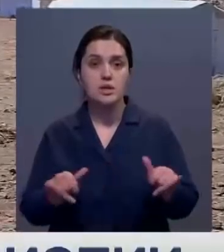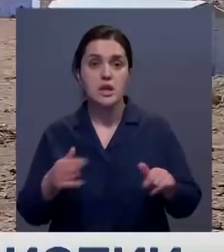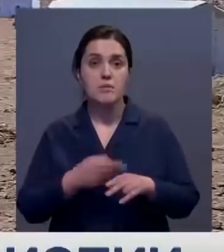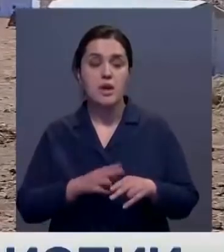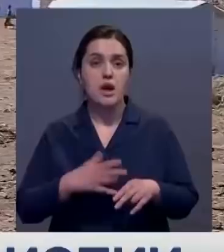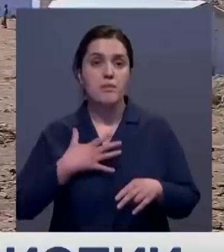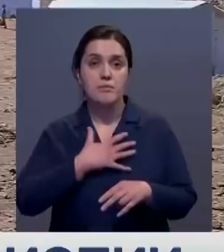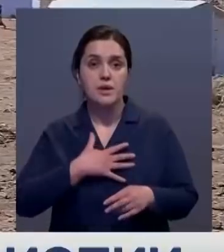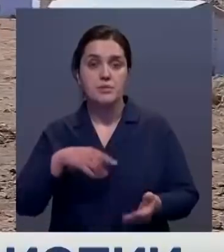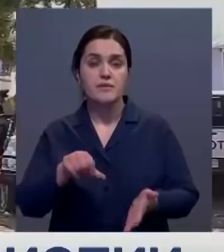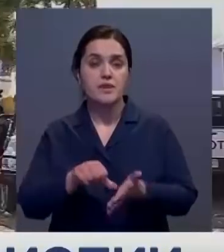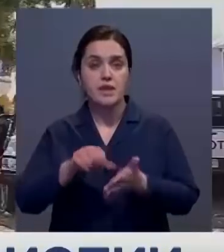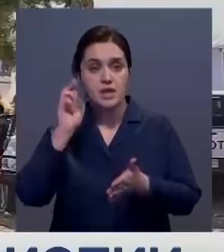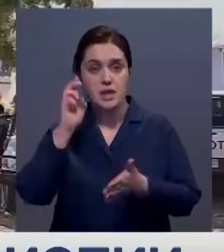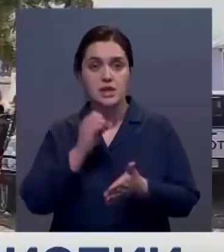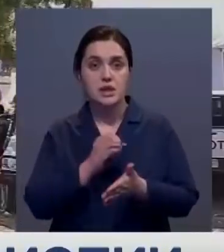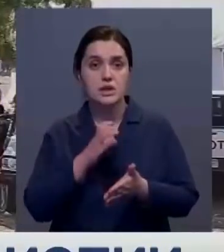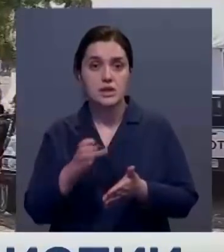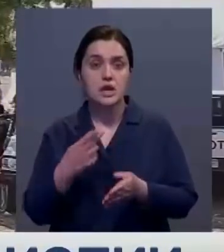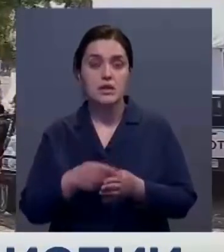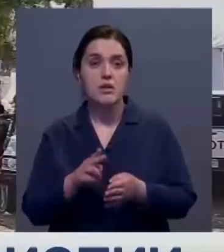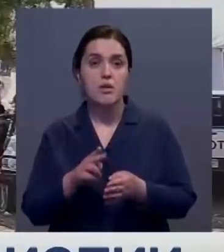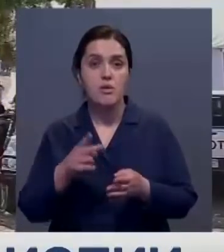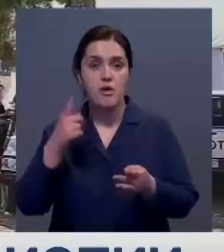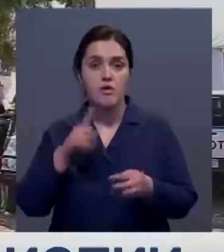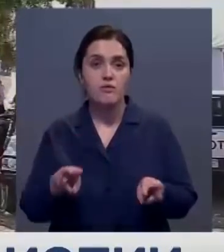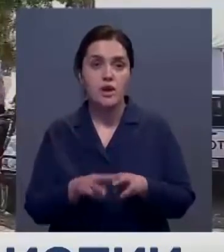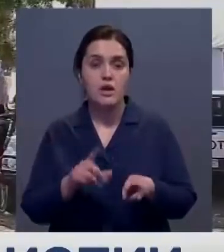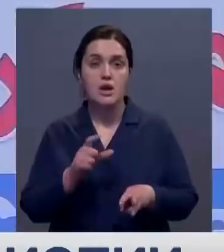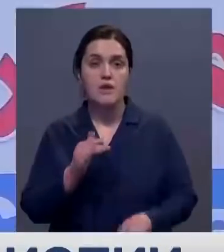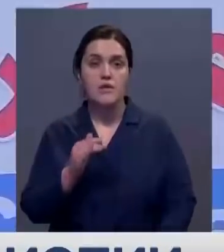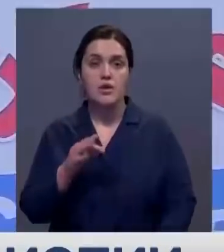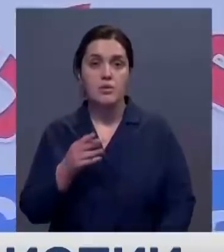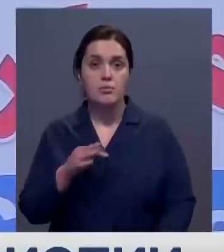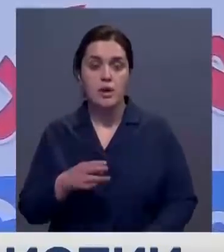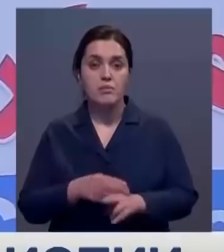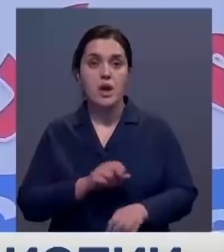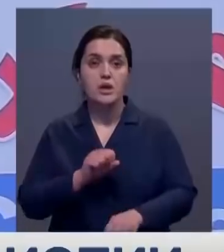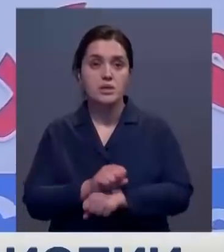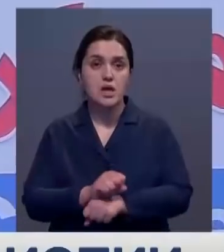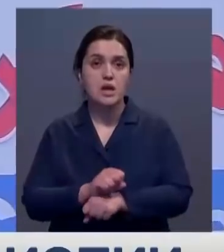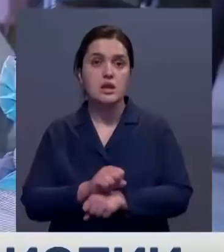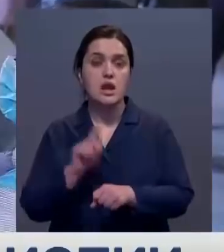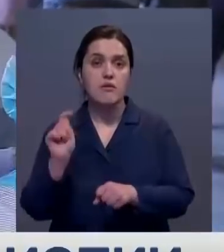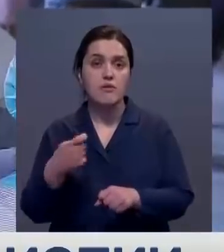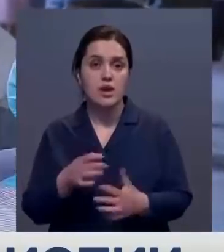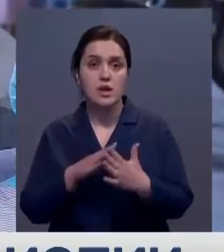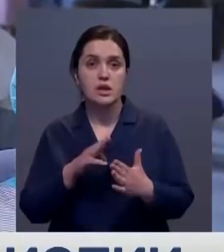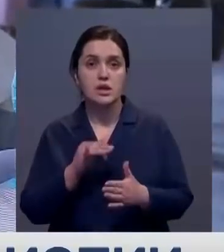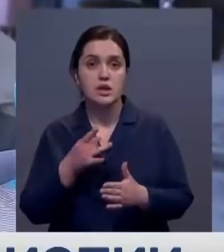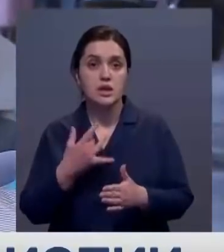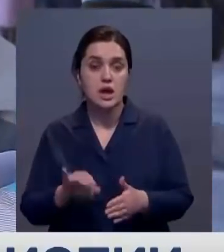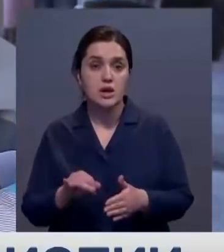ситуации обеспокоены представители стран ЕС. Они призывают власти Эфиопии остановить вооруженный конфликт в регионе Теграй.